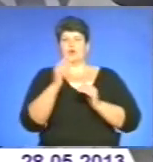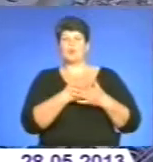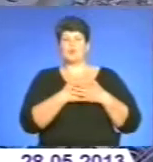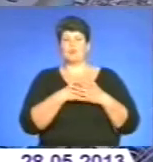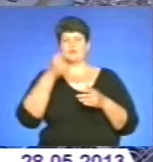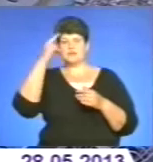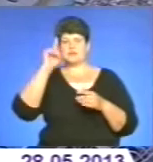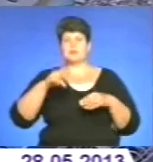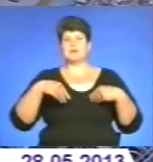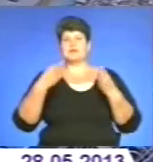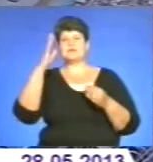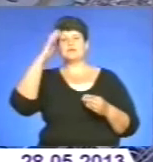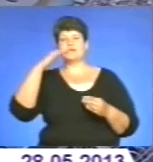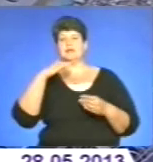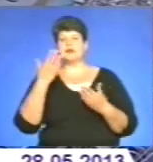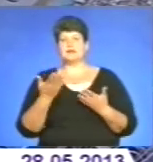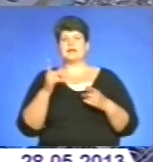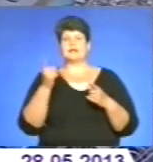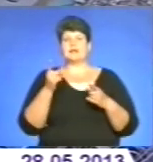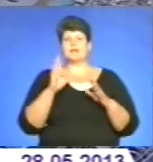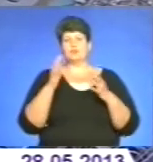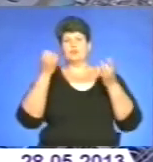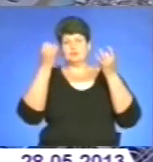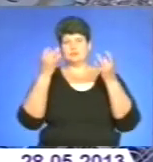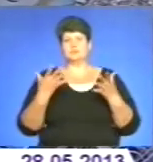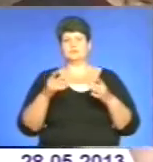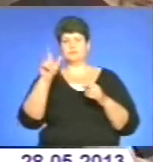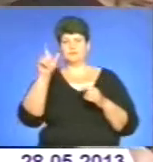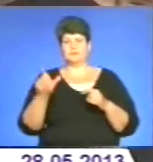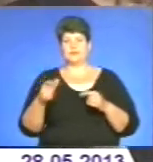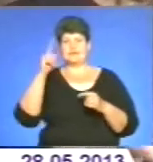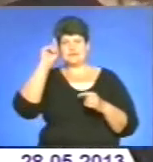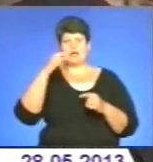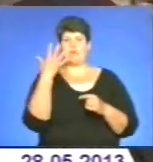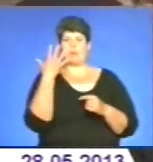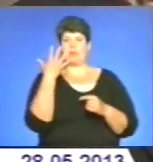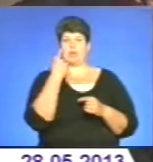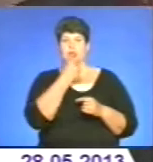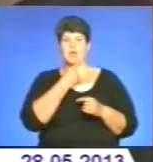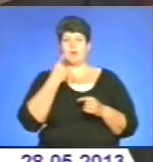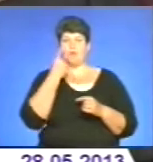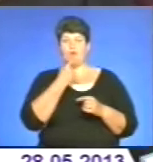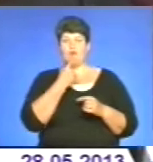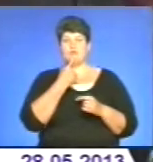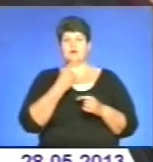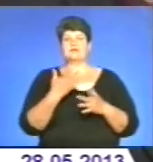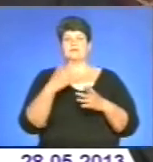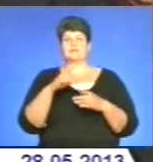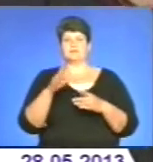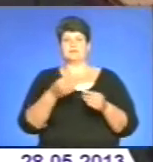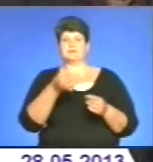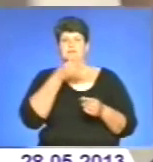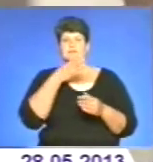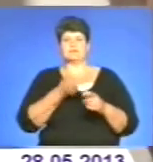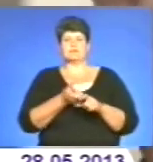передалася мецею від батька, який попри те, що був звичайним селянином, знав п'ять мов. Настільною книгою вважає кобзар Тараса